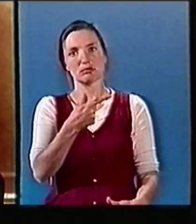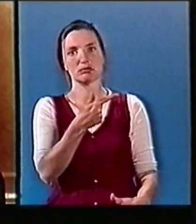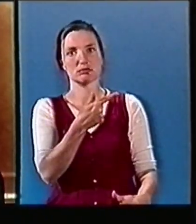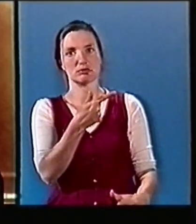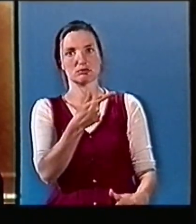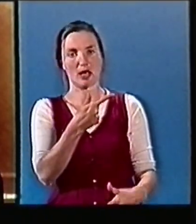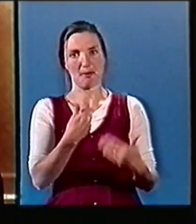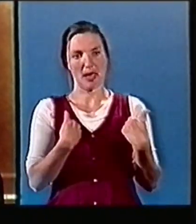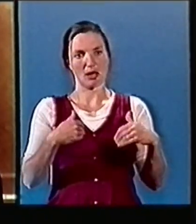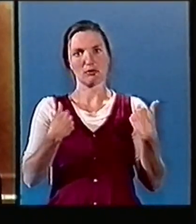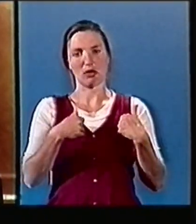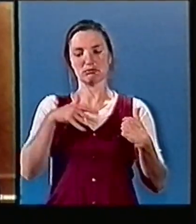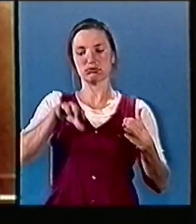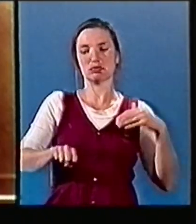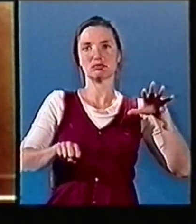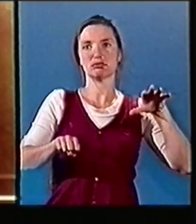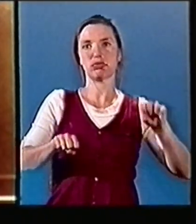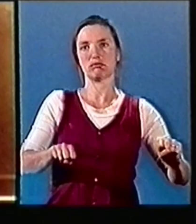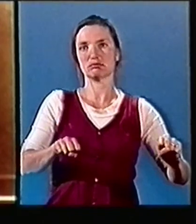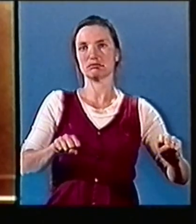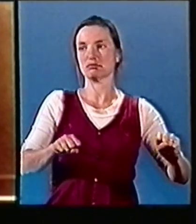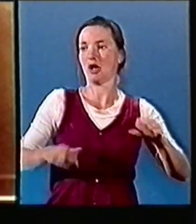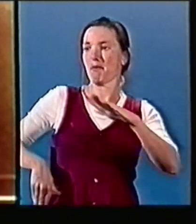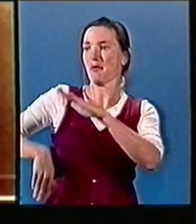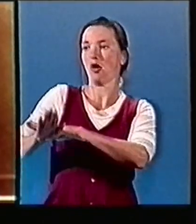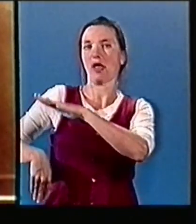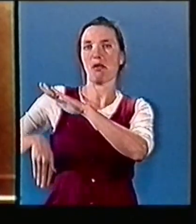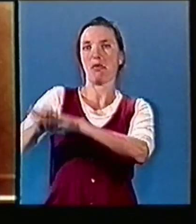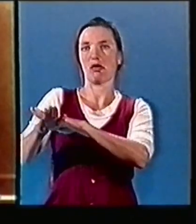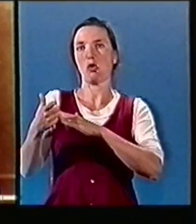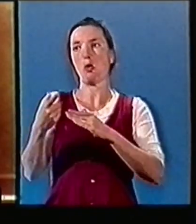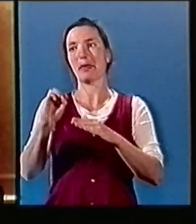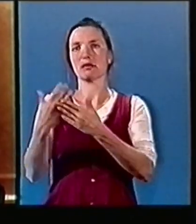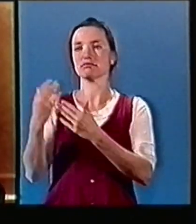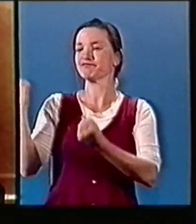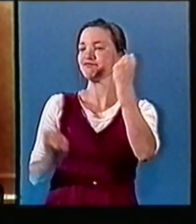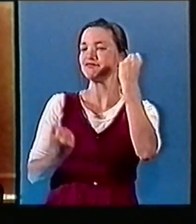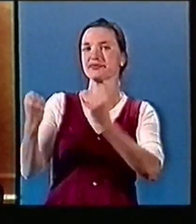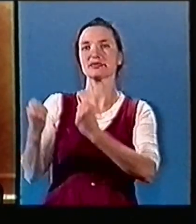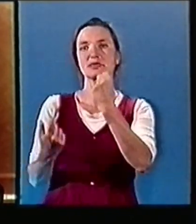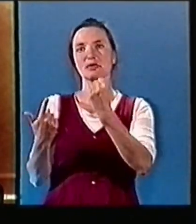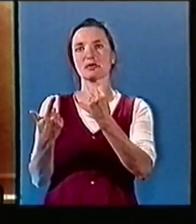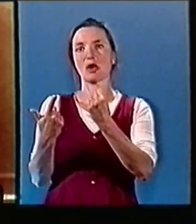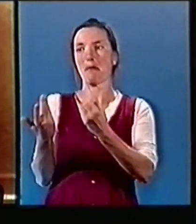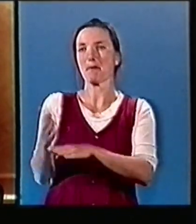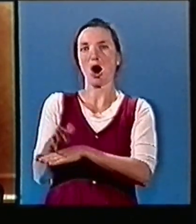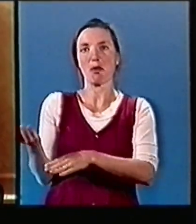et le nettoyage ethnique. Un exemple à Devra dans le nord-est de la Bosnie. Nicole Brichet.